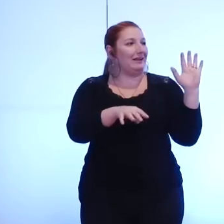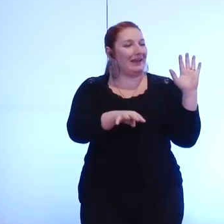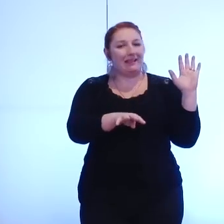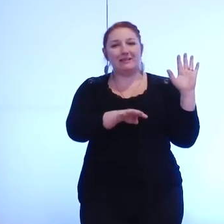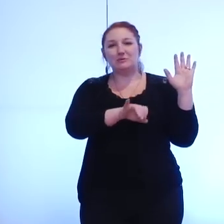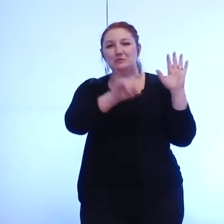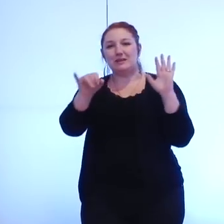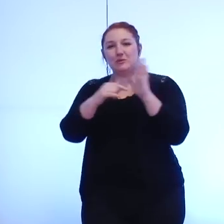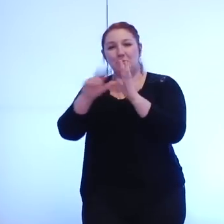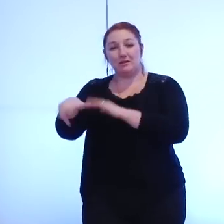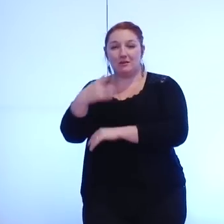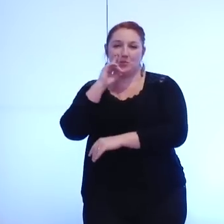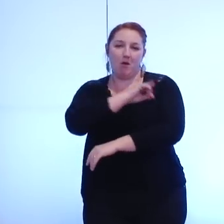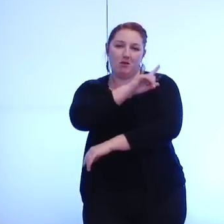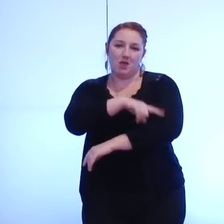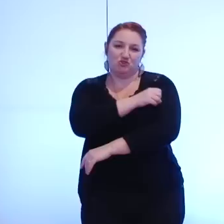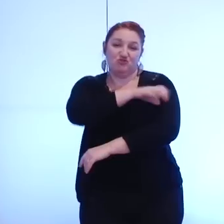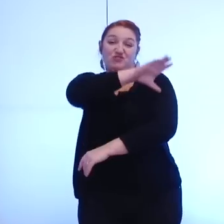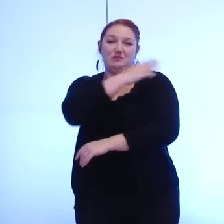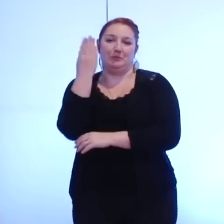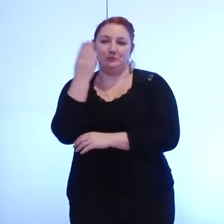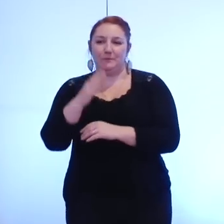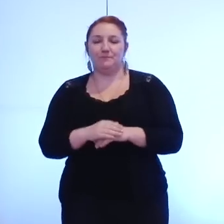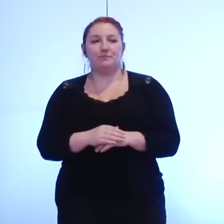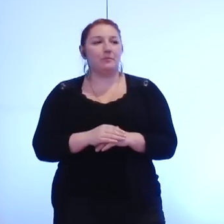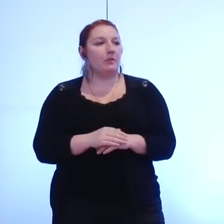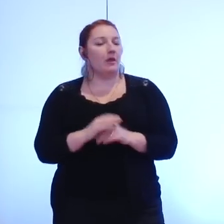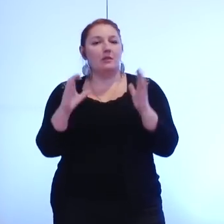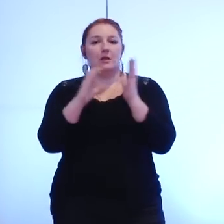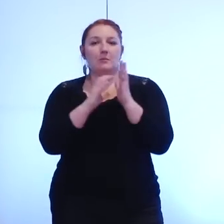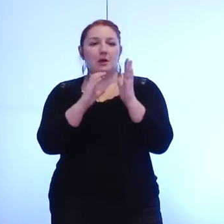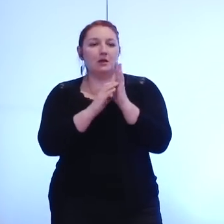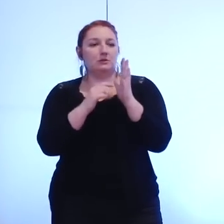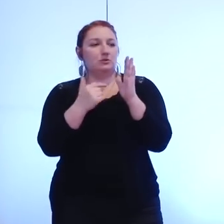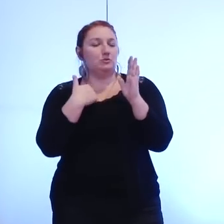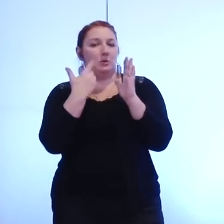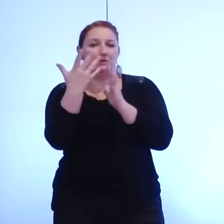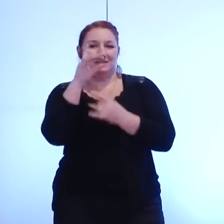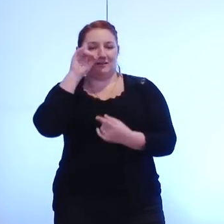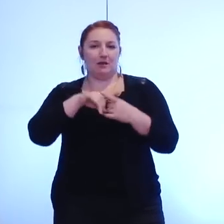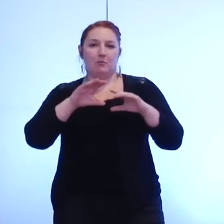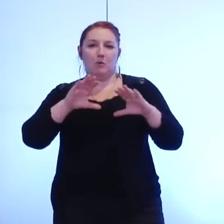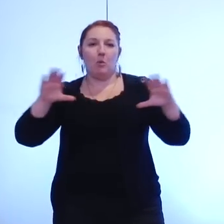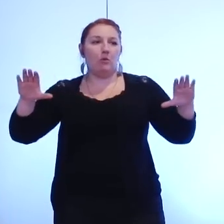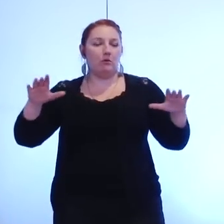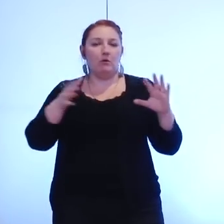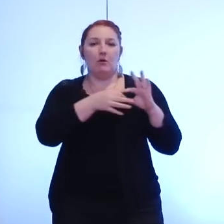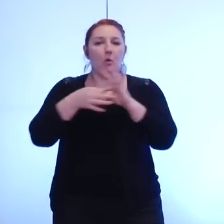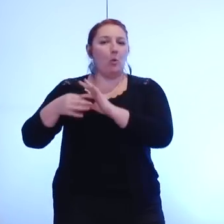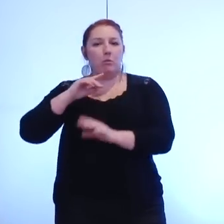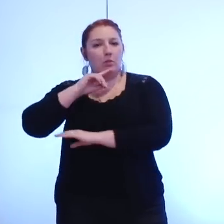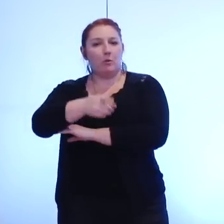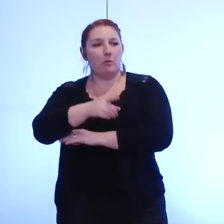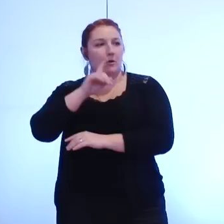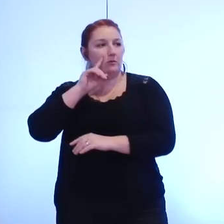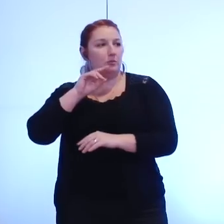délibération donc numéro 5 portant sur les groupements de commandes pour l'estimation donc des prix de cession des actions de la